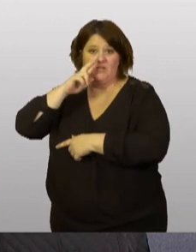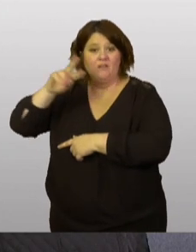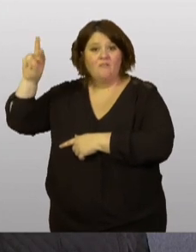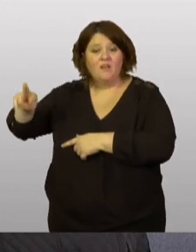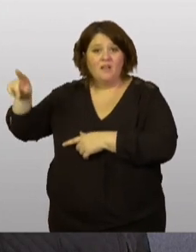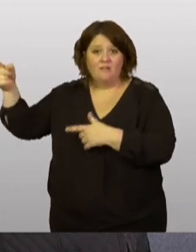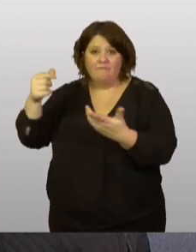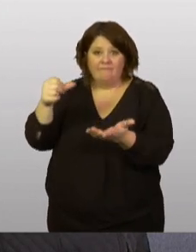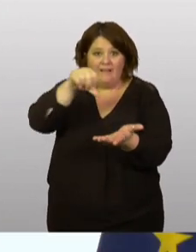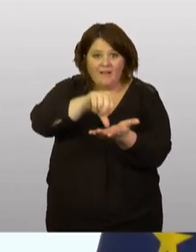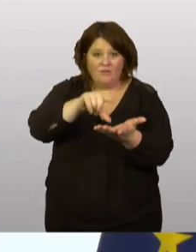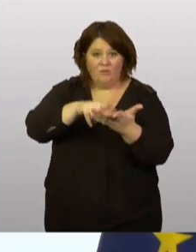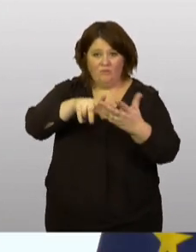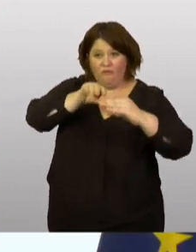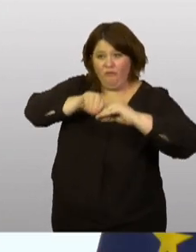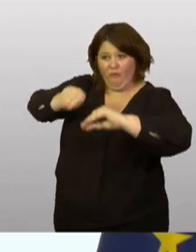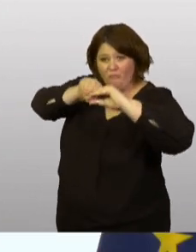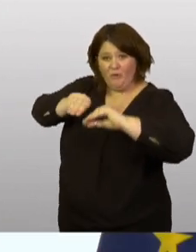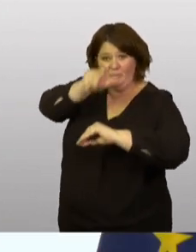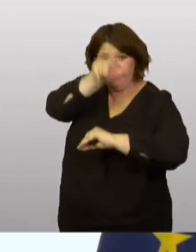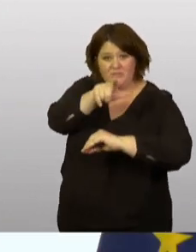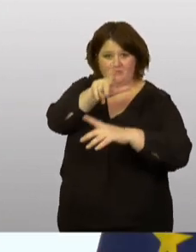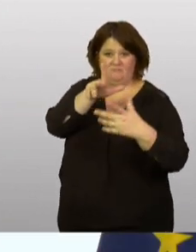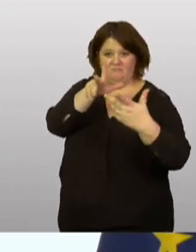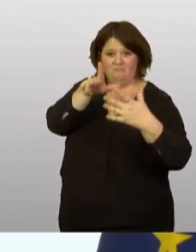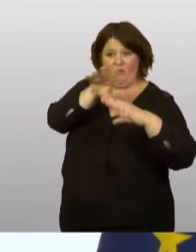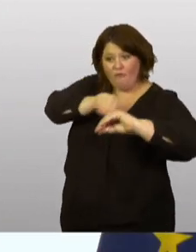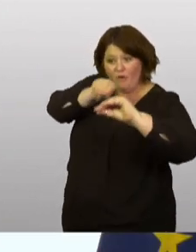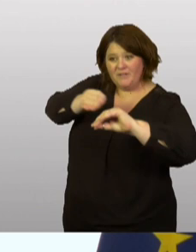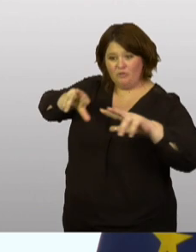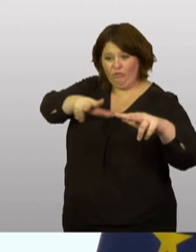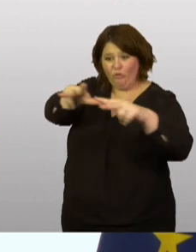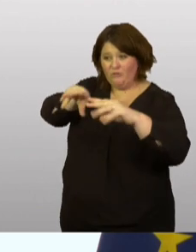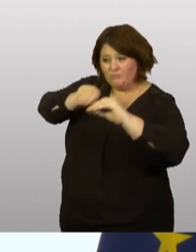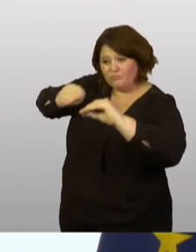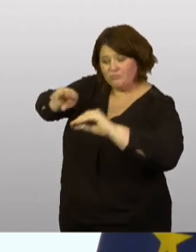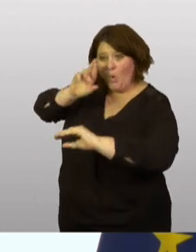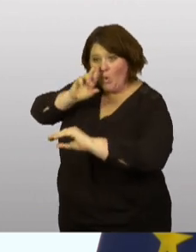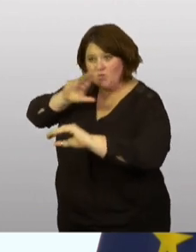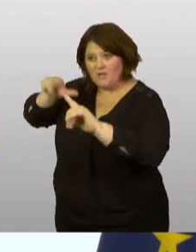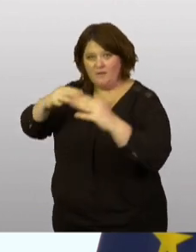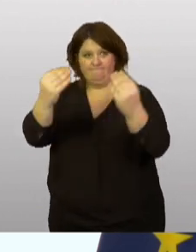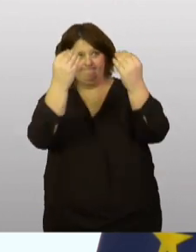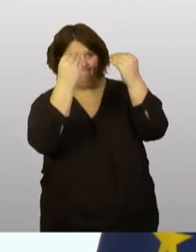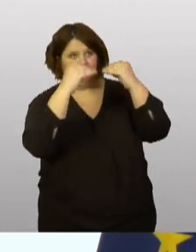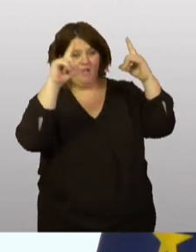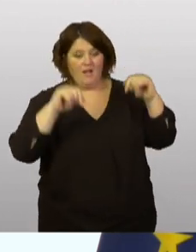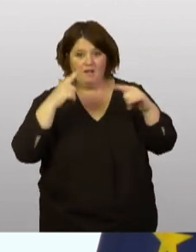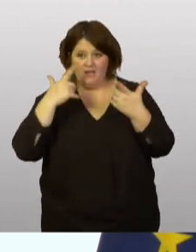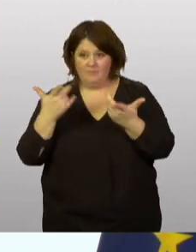font des formations, forment des Russes dans l'utilisation de ces drones qui sont dirigés